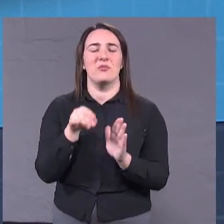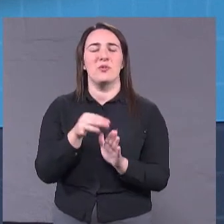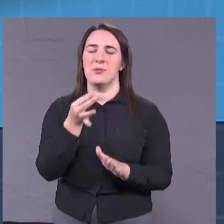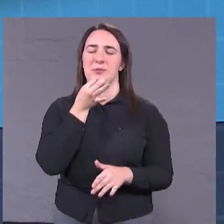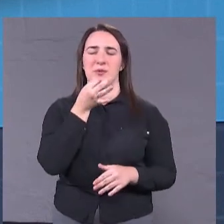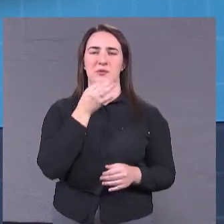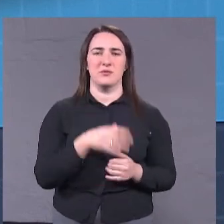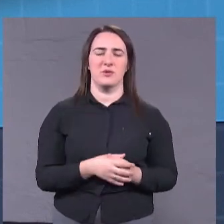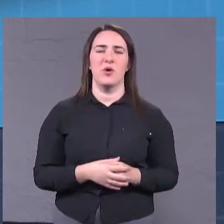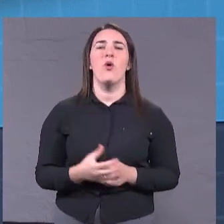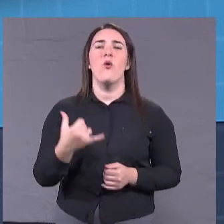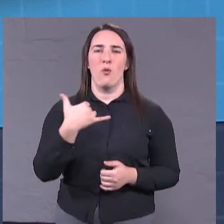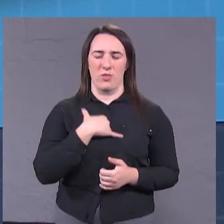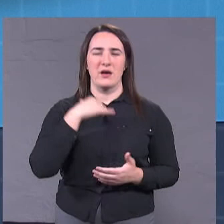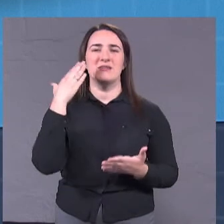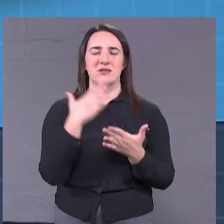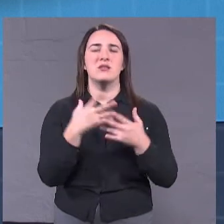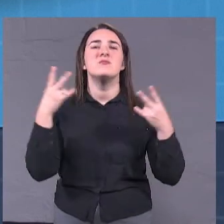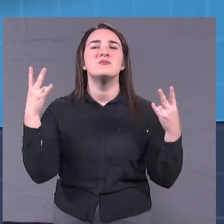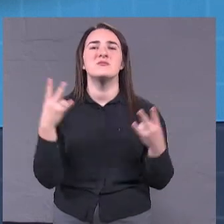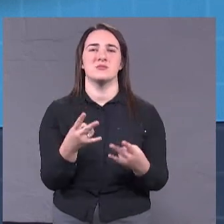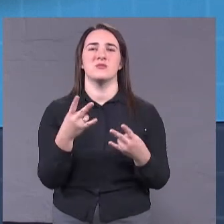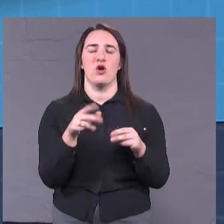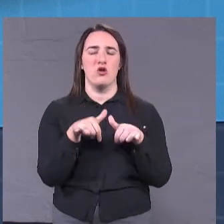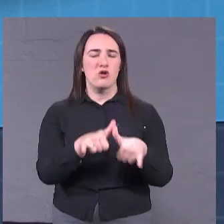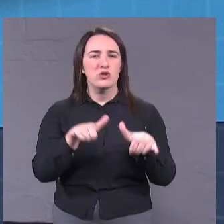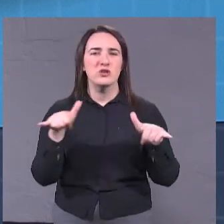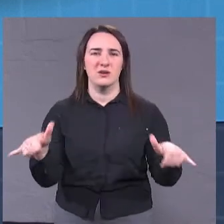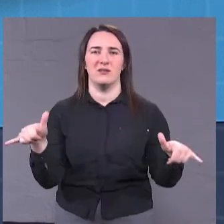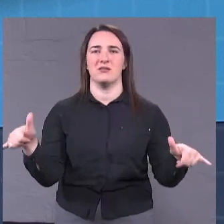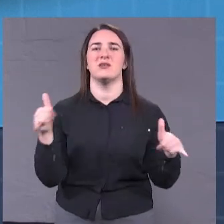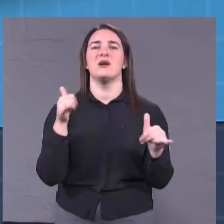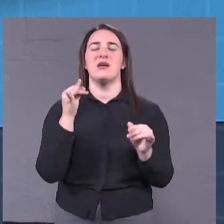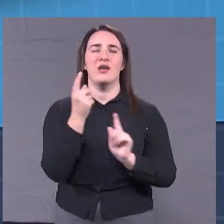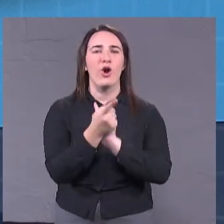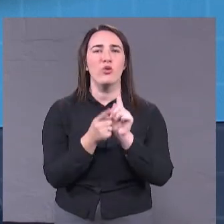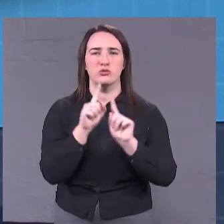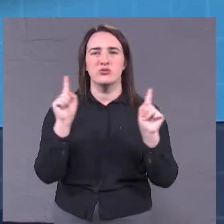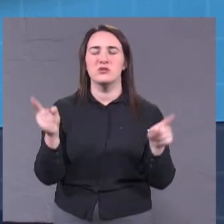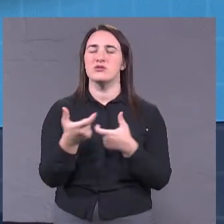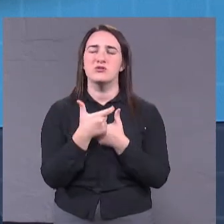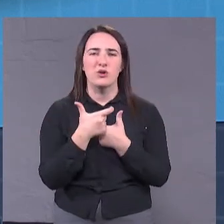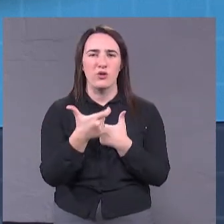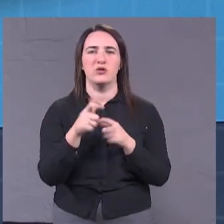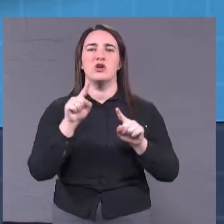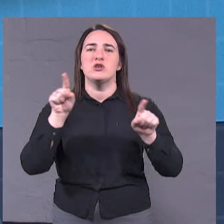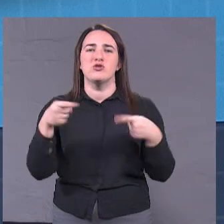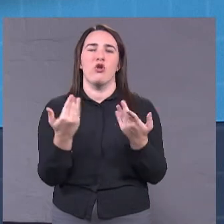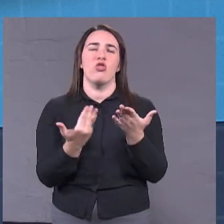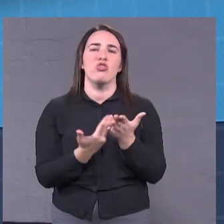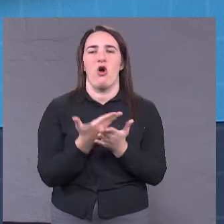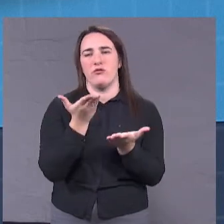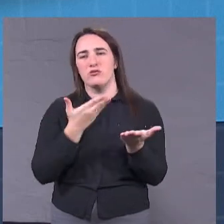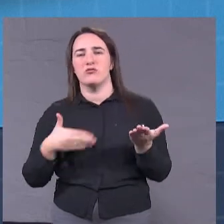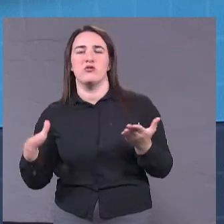У нас є необхідність на самом деле розширення і реконструкції цієї дороги, создання нових путей доставки